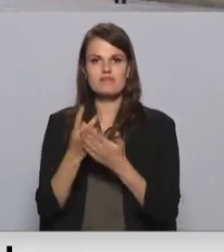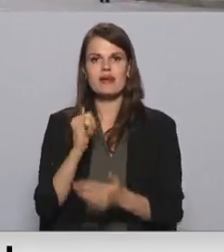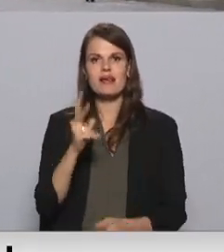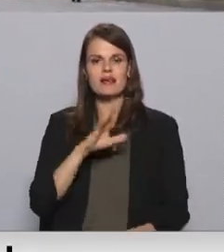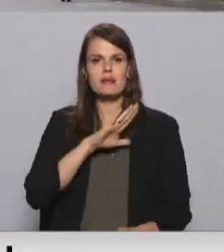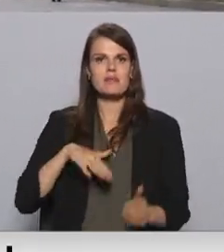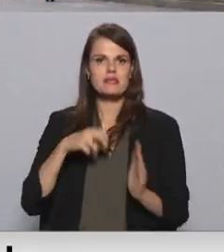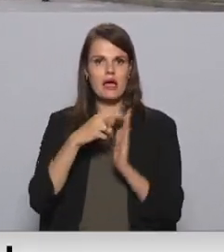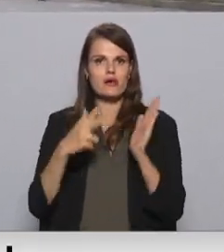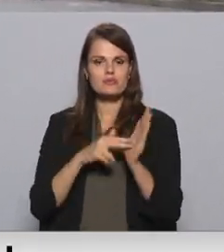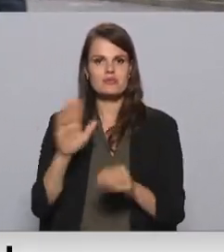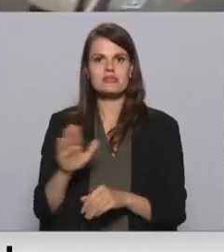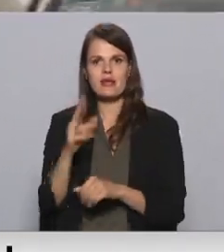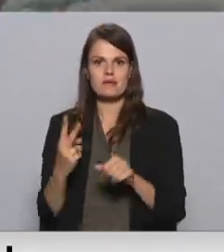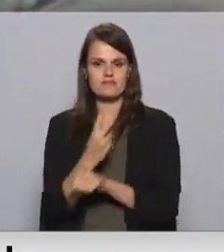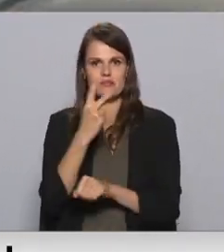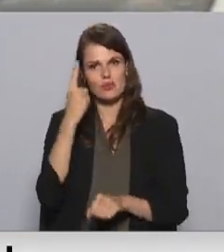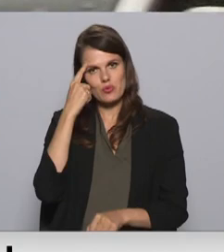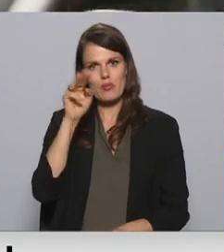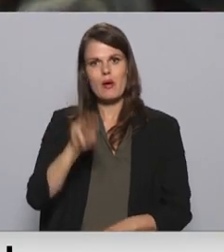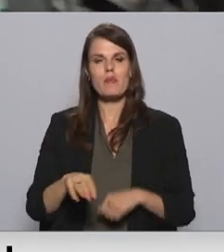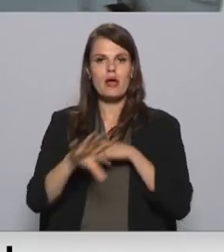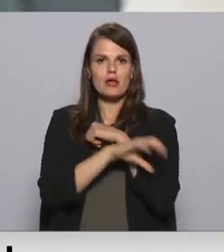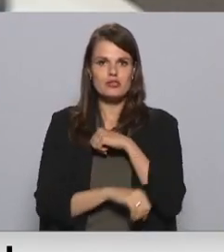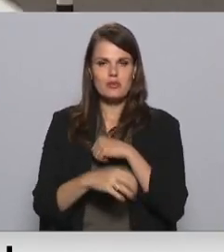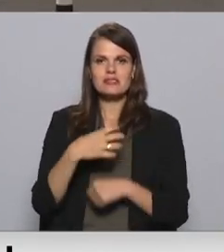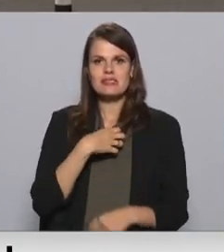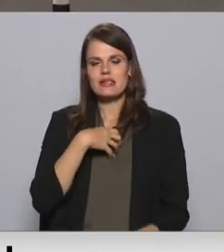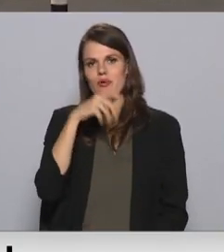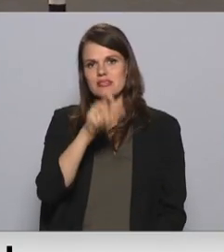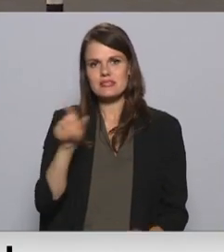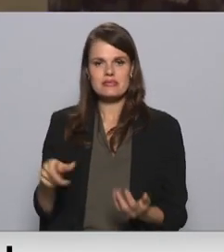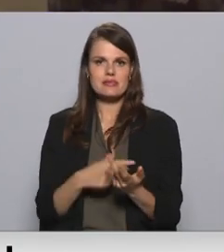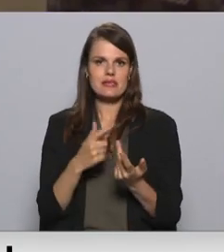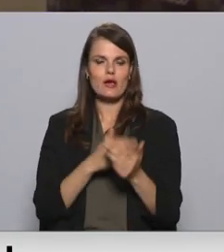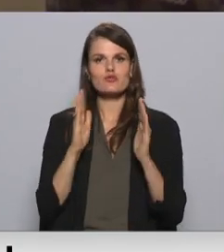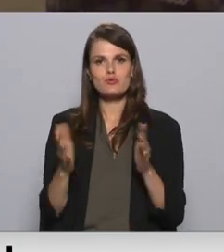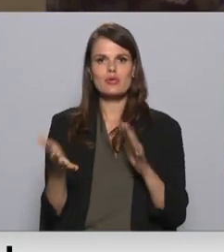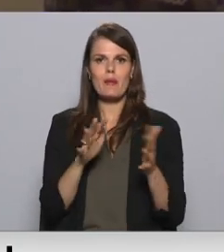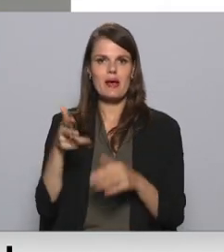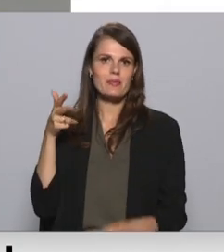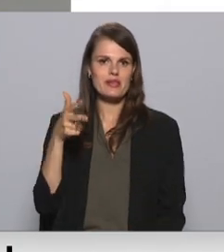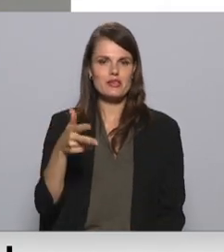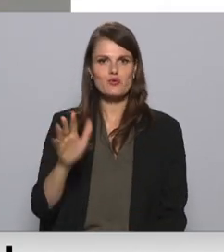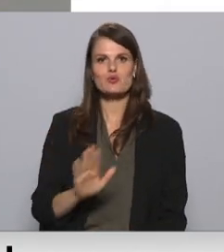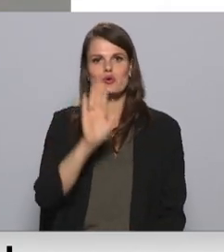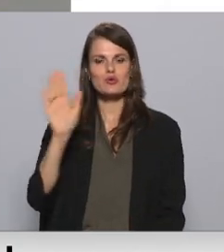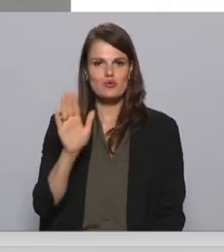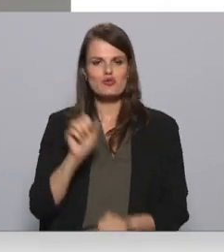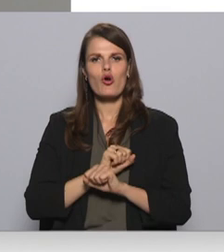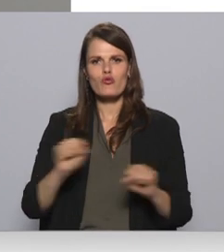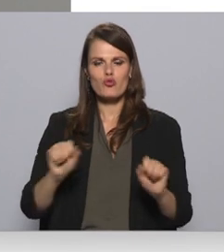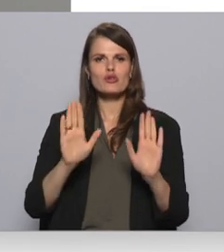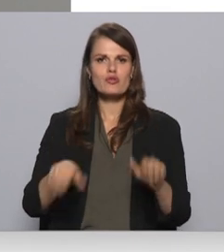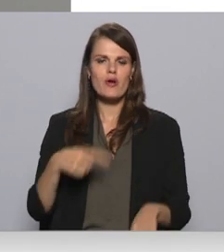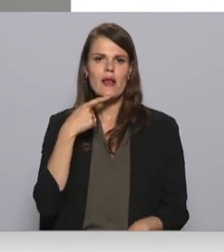dienām. Līdz ar to tiek prognozēts, ka mēneša beigās sasirgušo skaits varstīsies ap 3000 dienā. Droši varam pateikt,